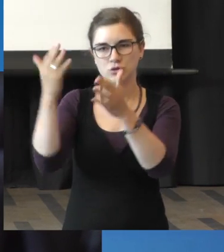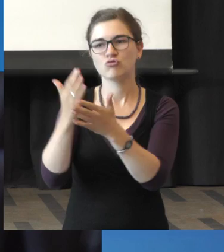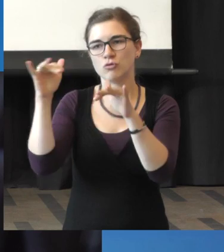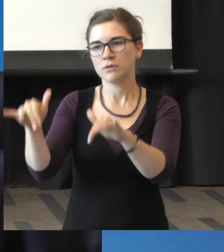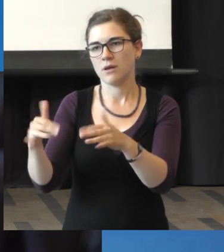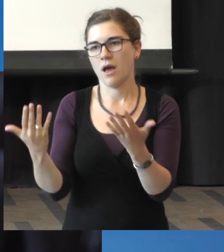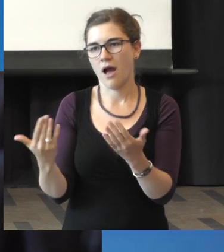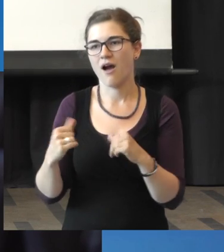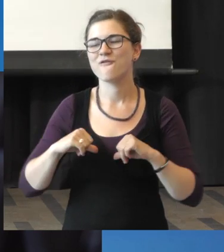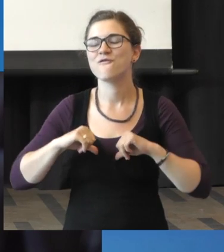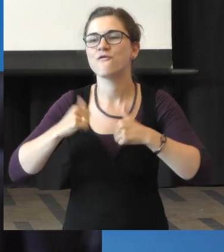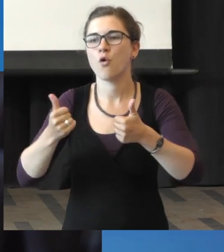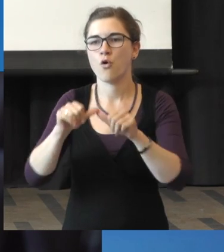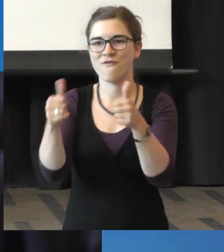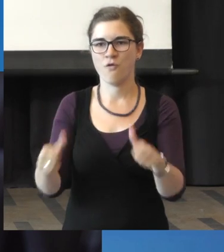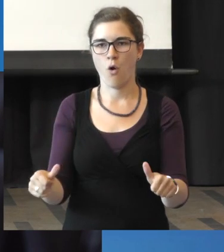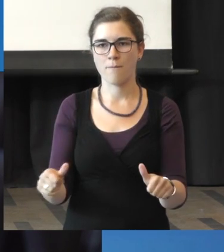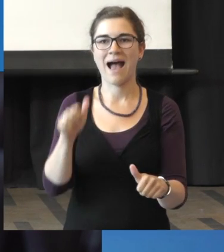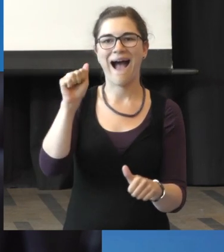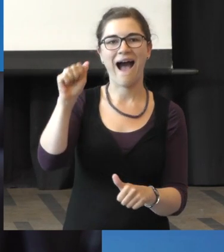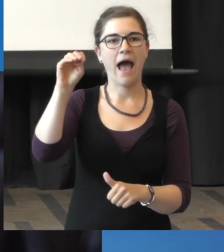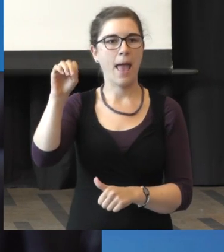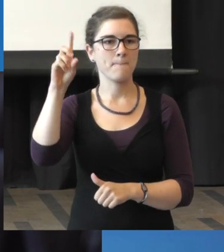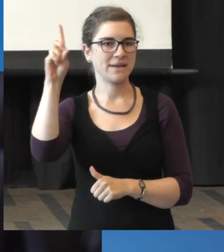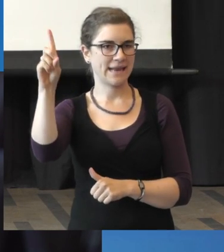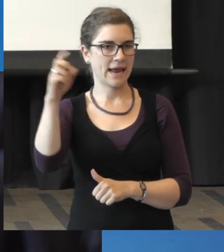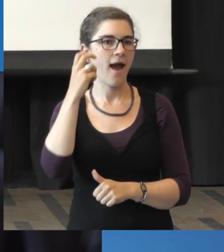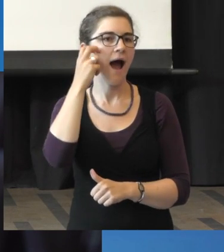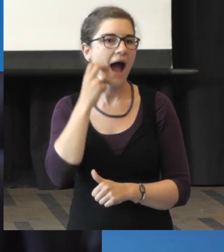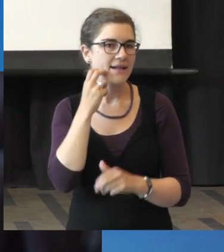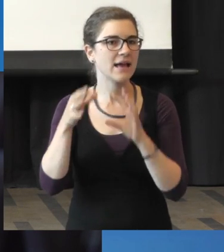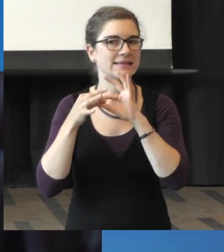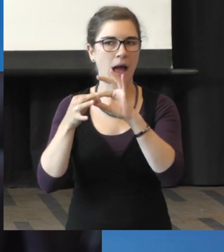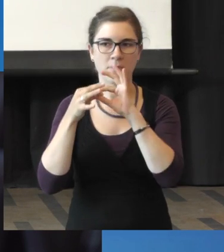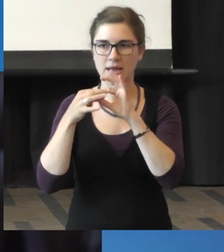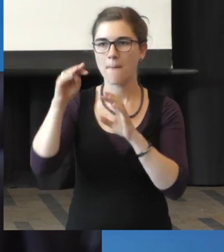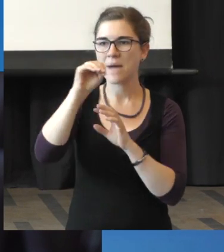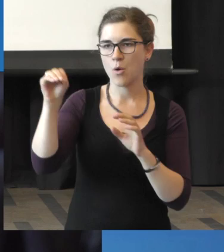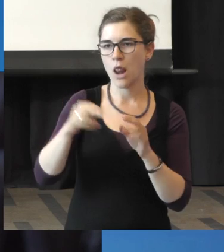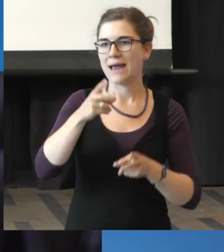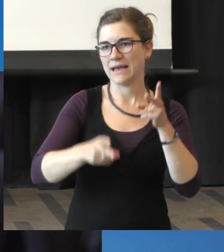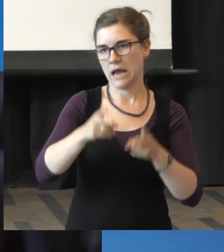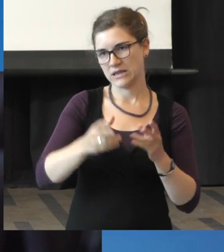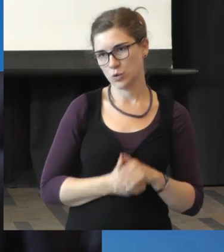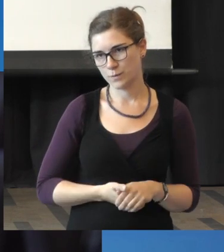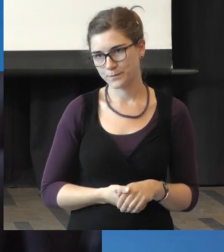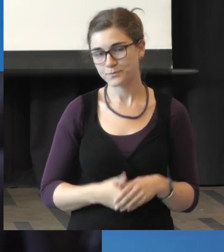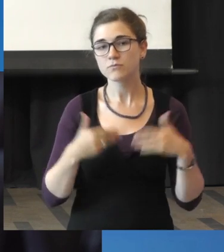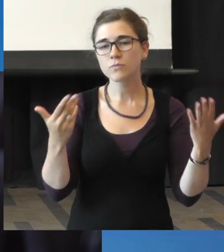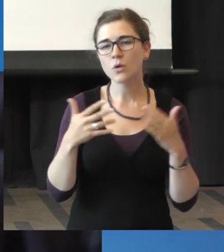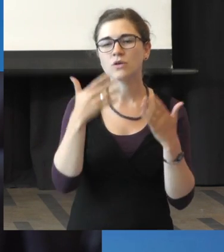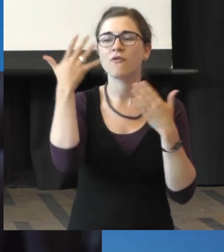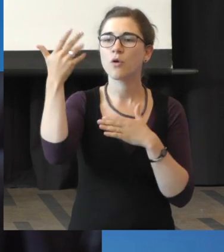unter der Frühform der sogenannten AMD, der altersabhängigen Makuladegeneration und bei den